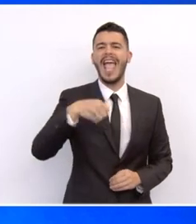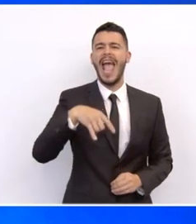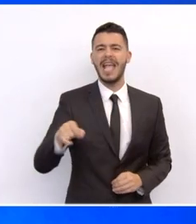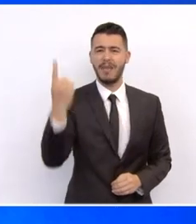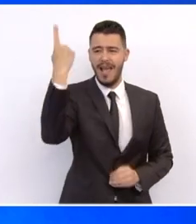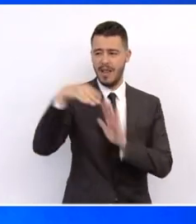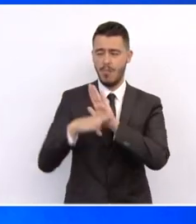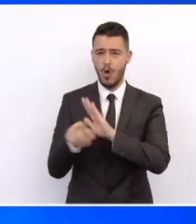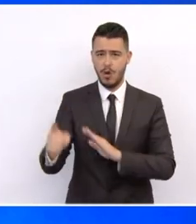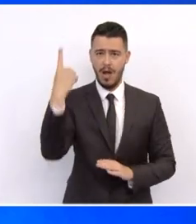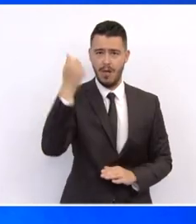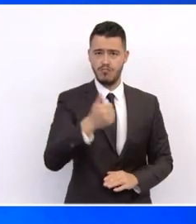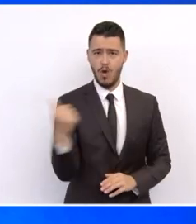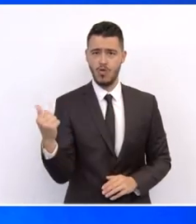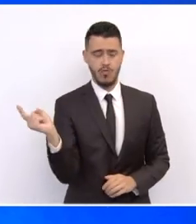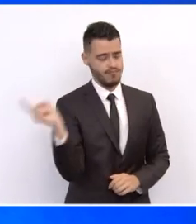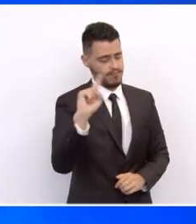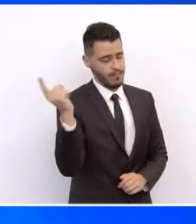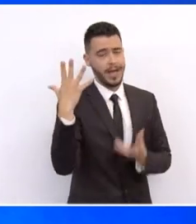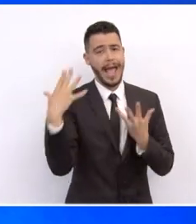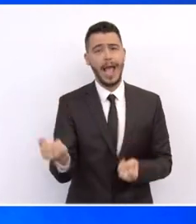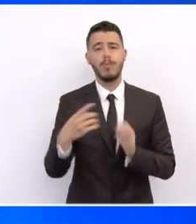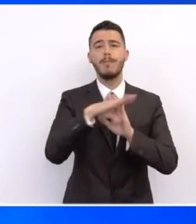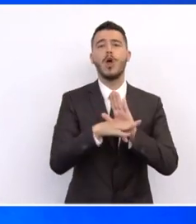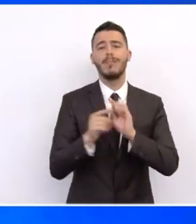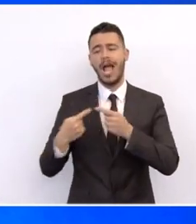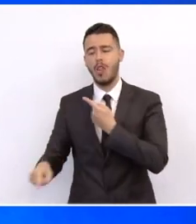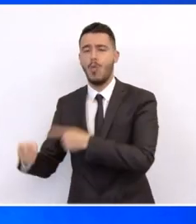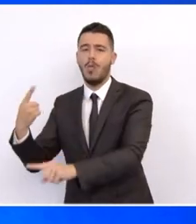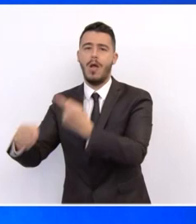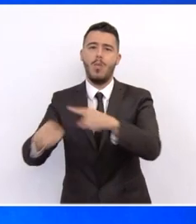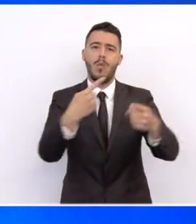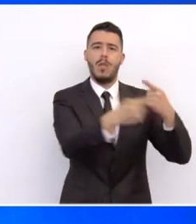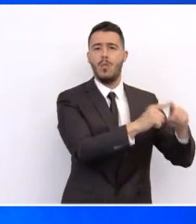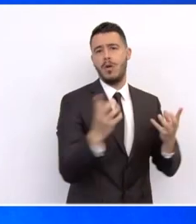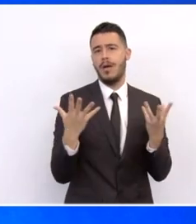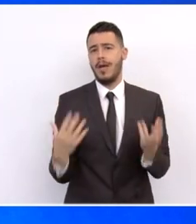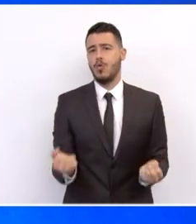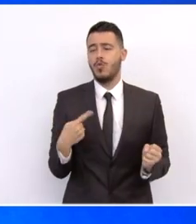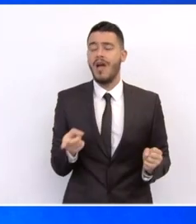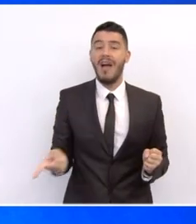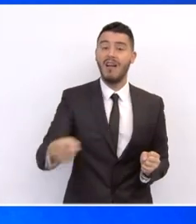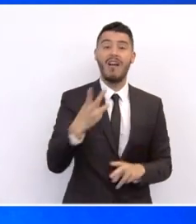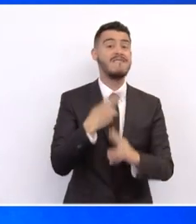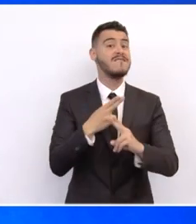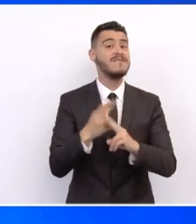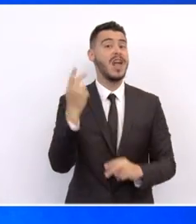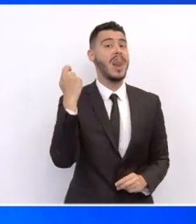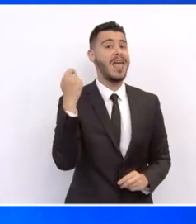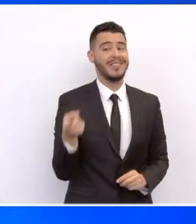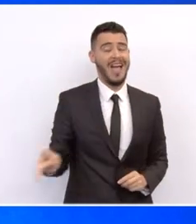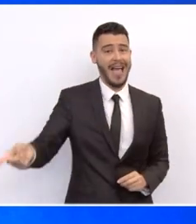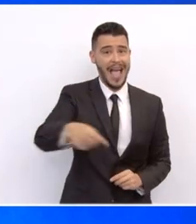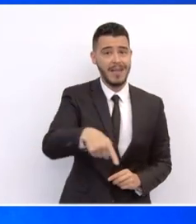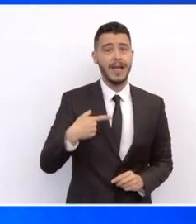μια σειρά άλλων εθνικών και κοινοτικών προγραμμάτων με εξίσου σημαντικούς πόρους που μπορούν να βοηθήσουν μέσα από τις συνεκτικότητες